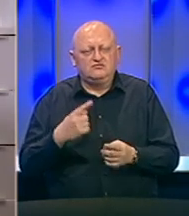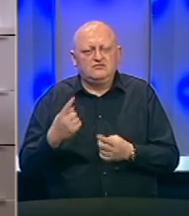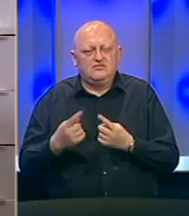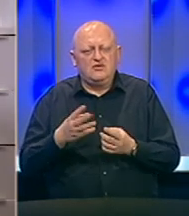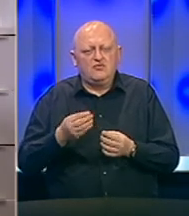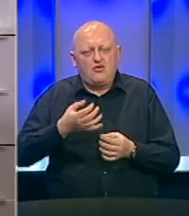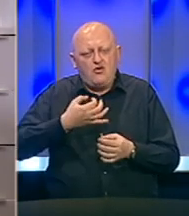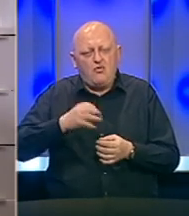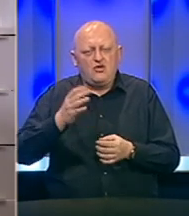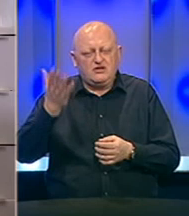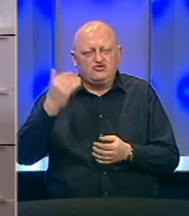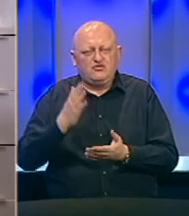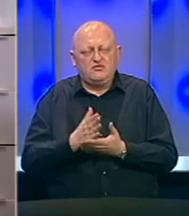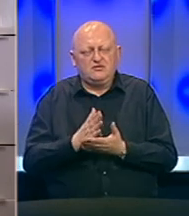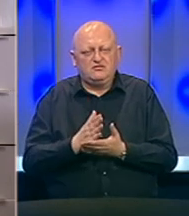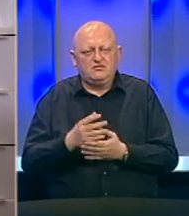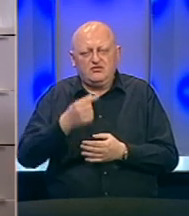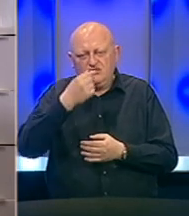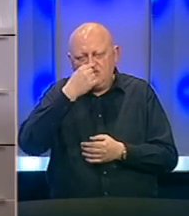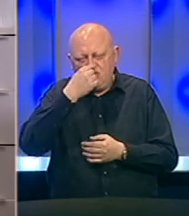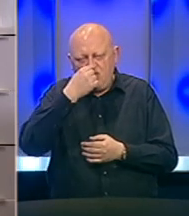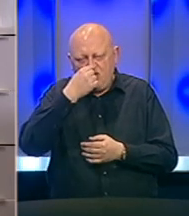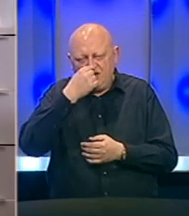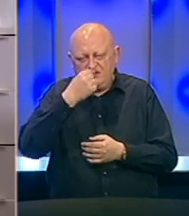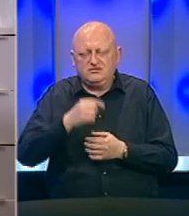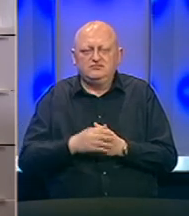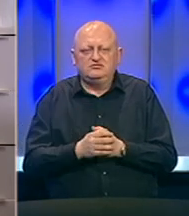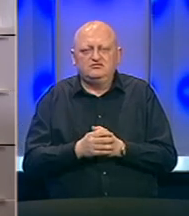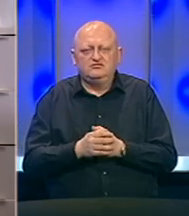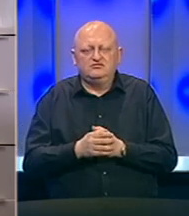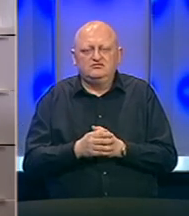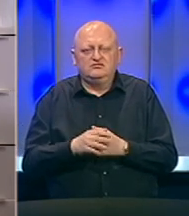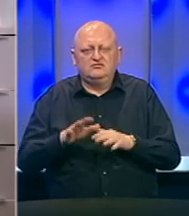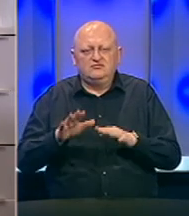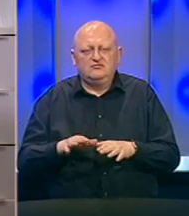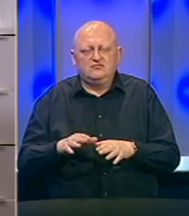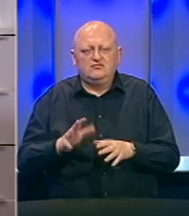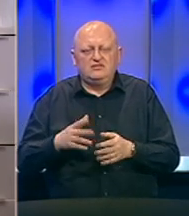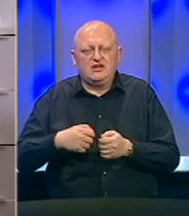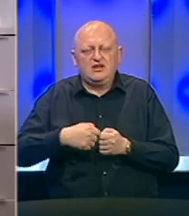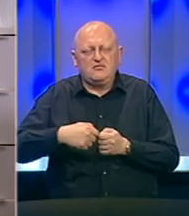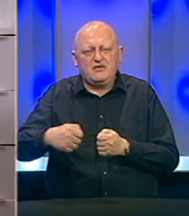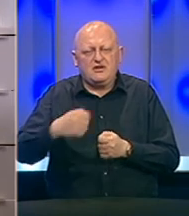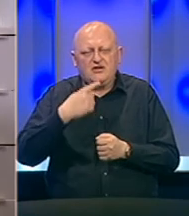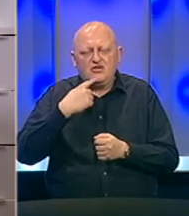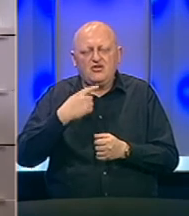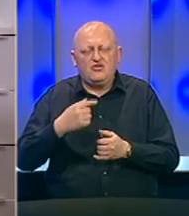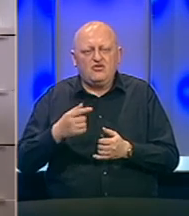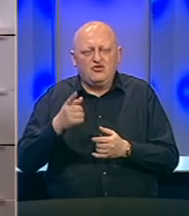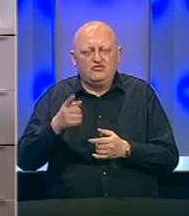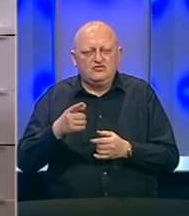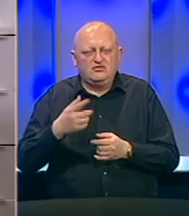puno bolje nego što je bila. Tako da u ponedeljek već prestanu vlada sa nekim mjerama, koje su bile sad,